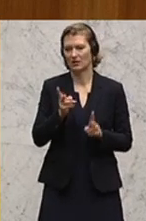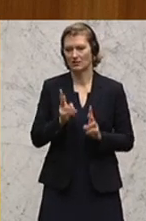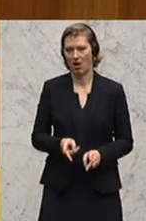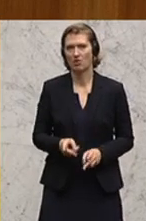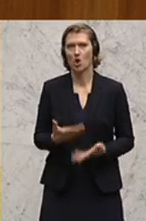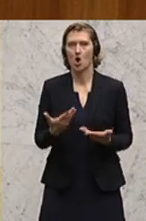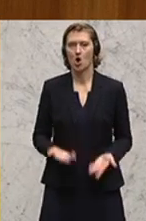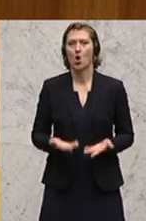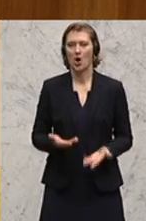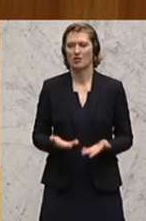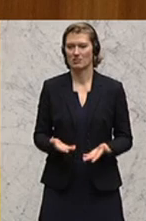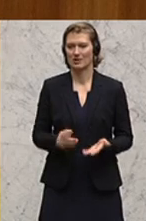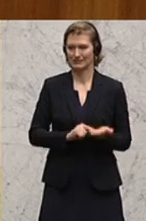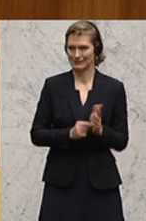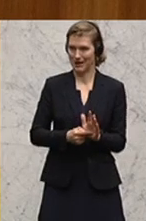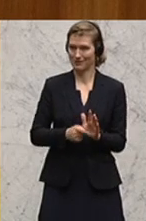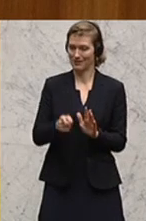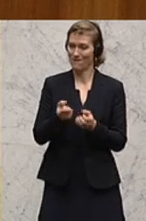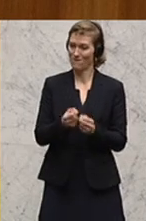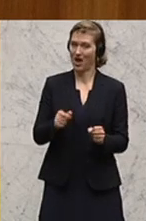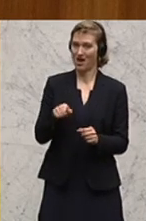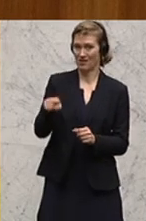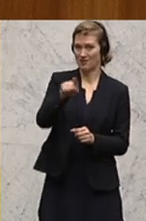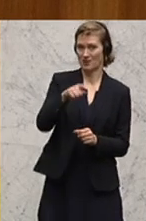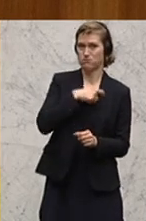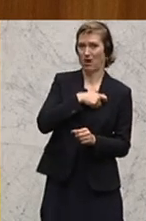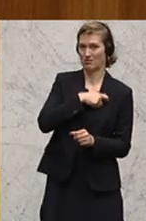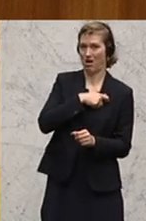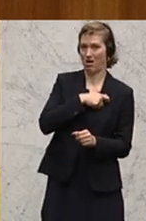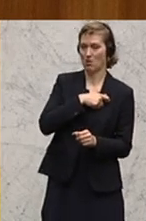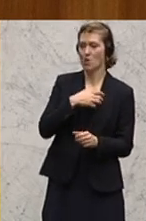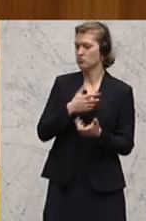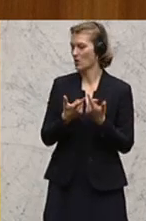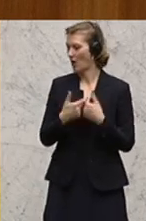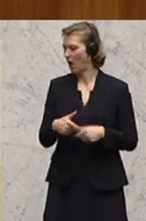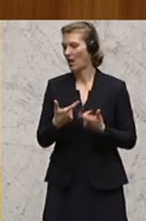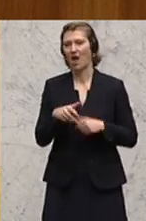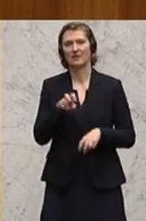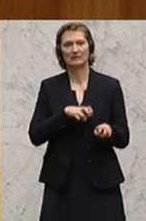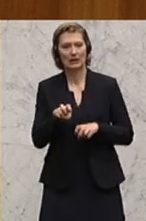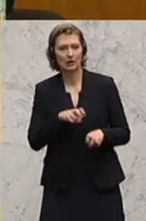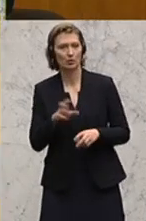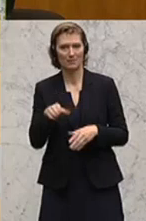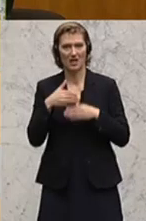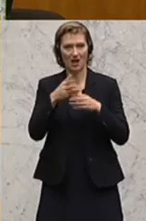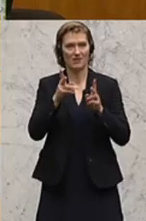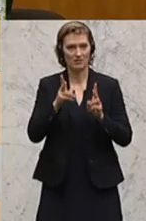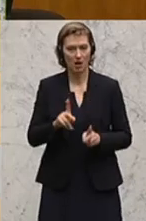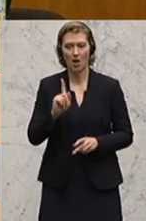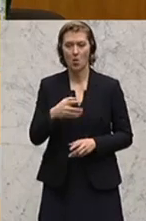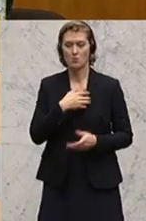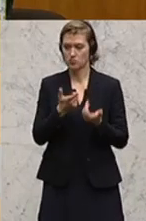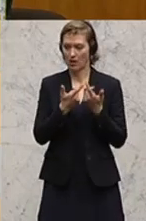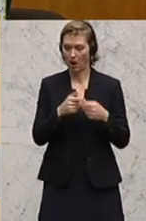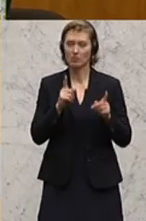wird. Heute wird sich zeigen, ob die freiheitliche Regierungsbeteiligung in der burgenländischen Landesregierung mithelfen wird, dass auch das